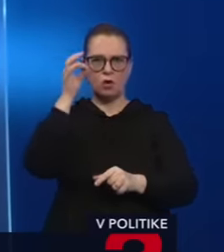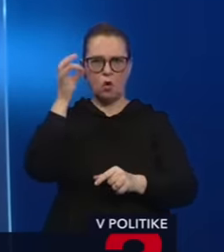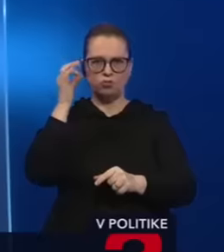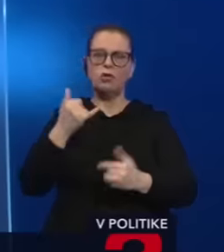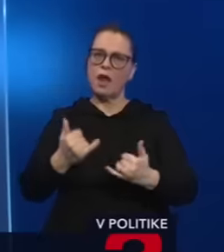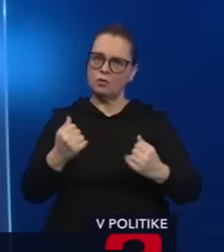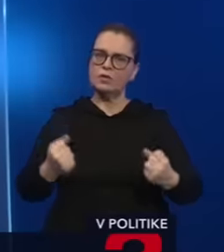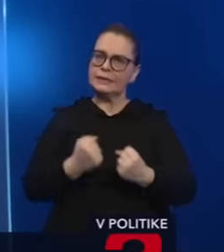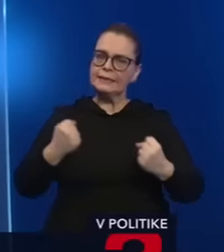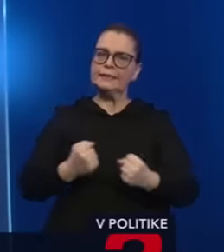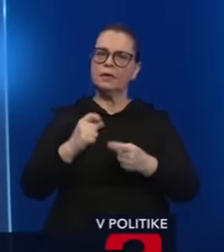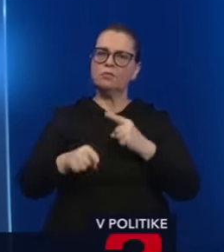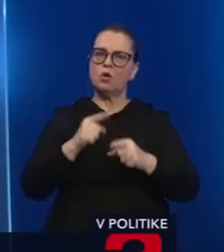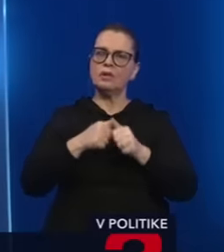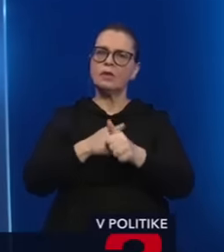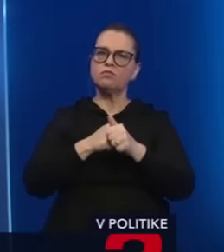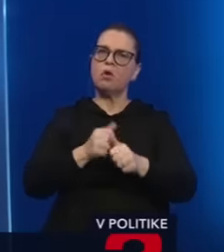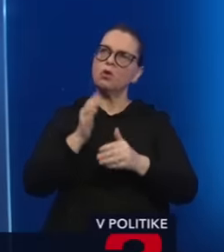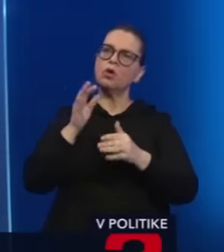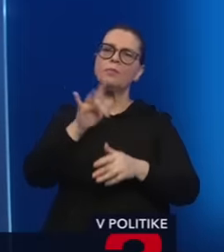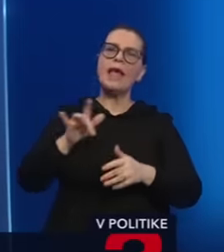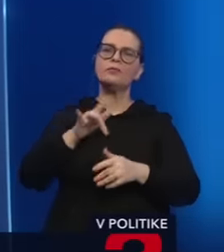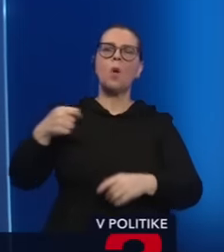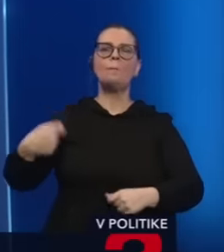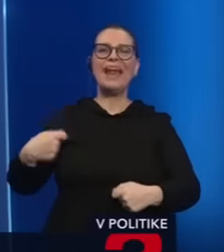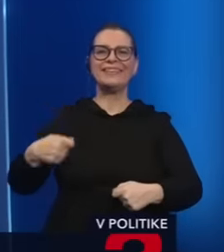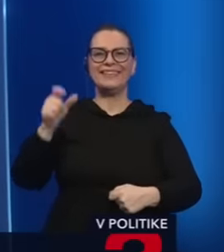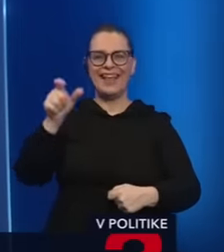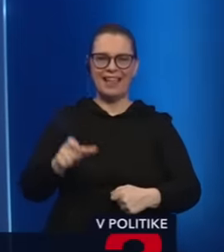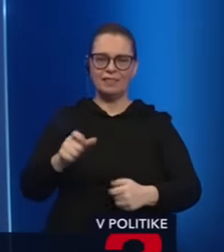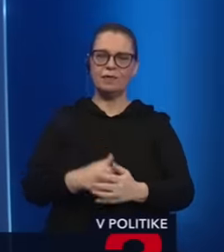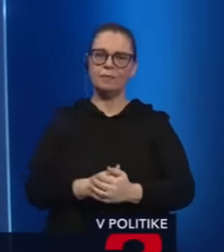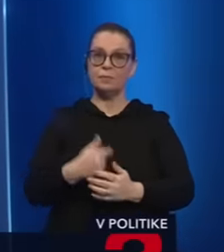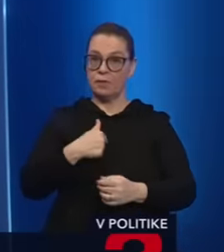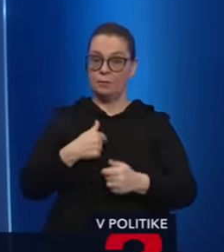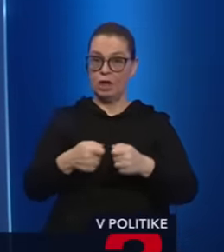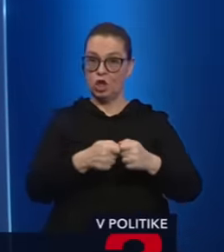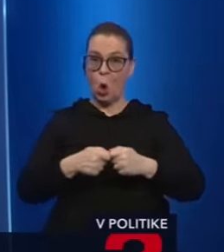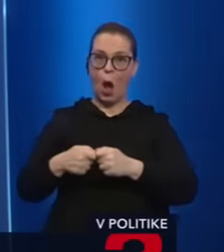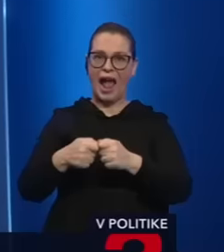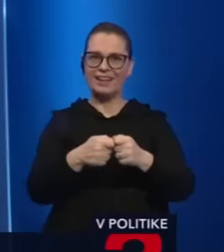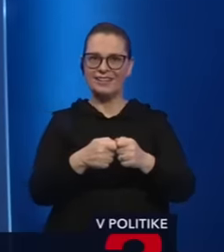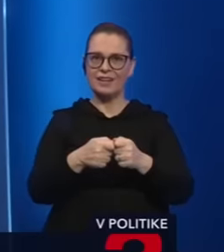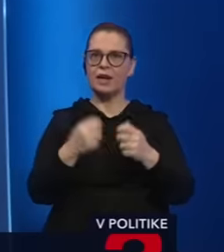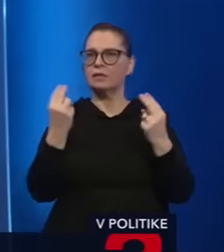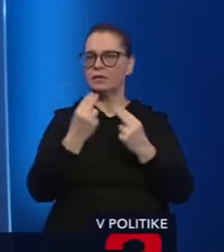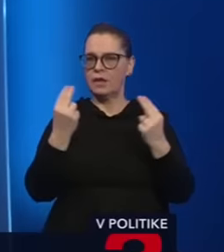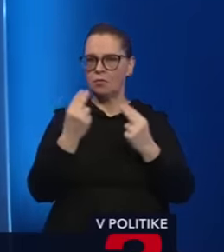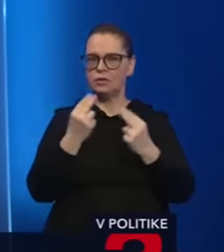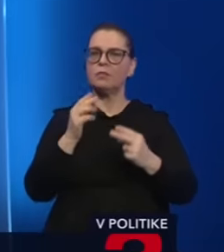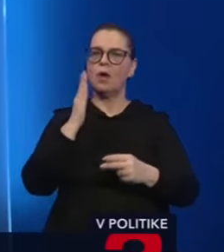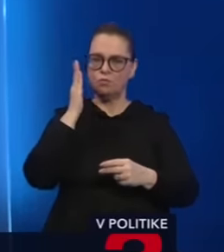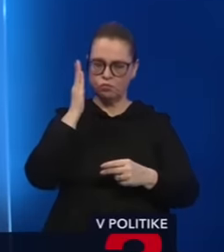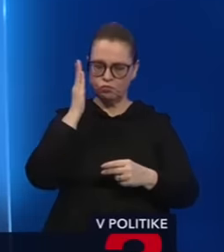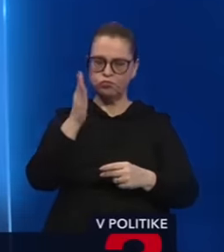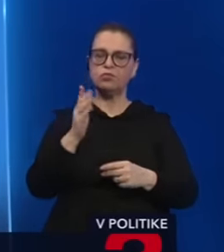intenzívneho politického boja o prezidentský palac. My ako koalícia v určitej fáze samozrejme, že sa budeme